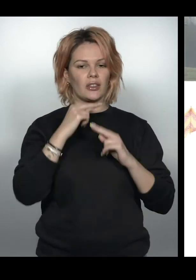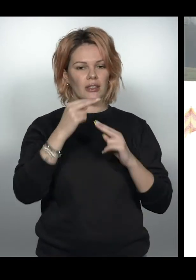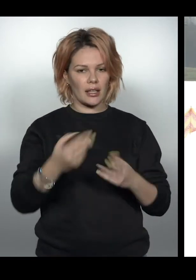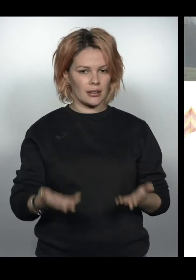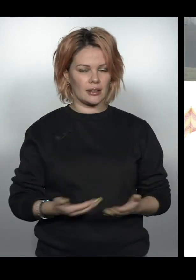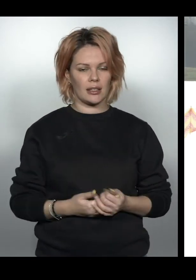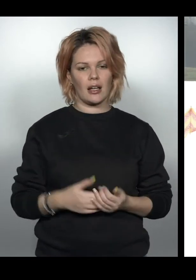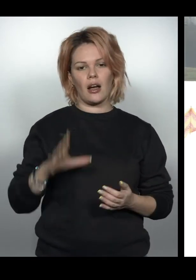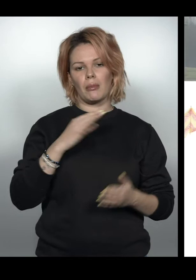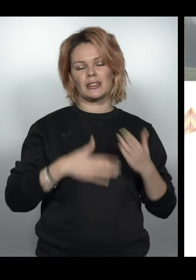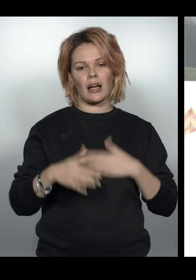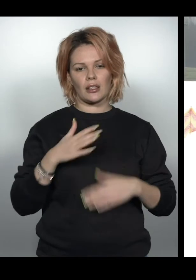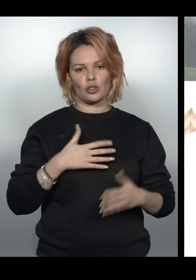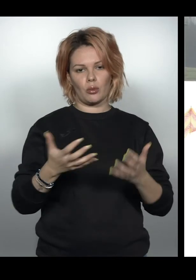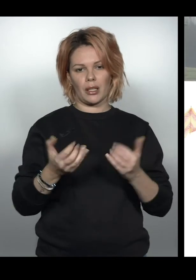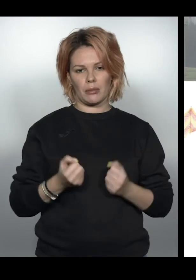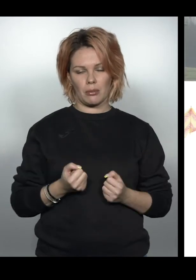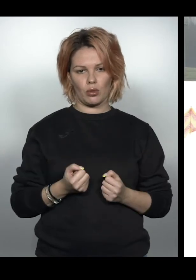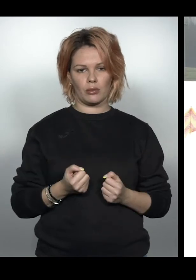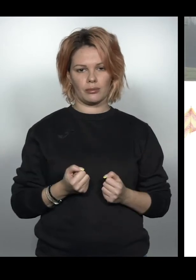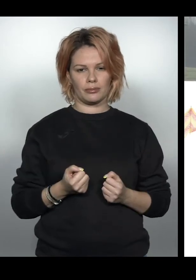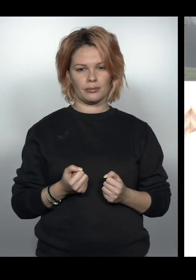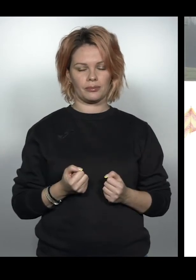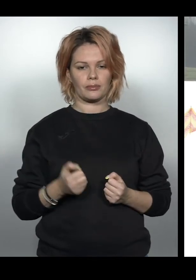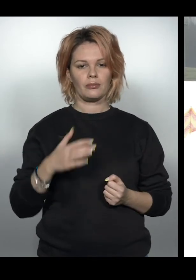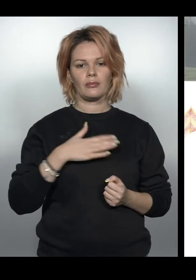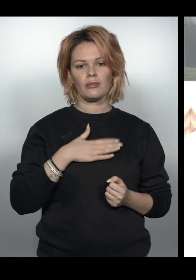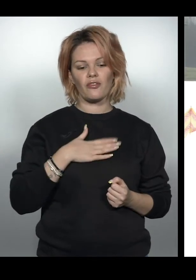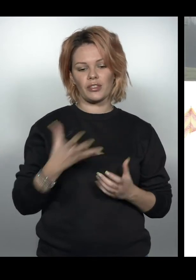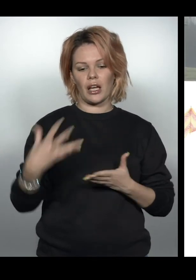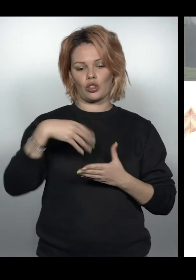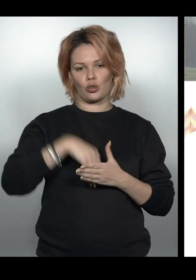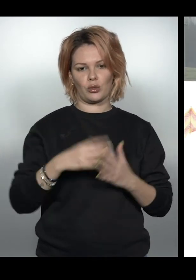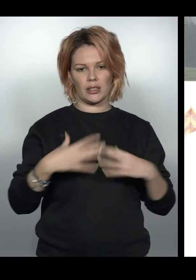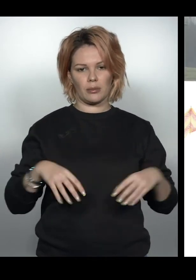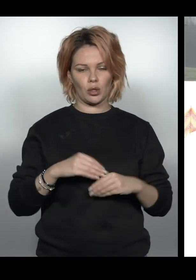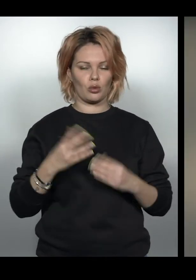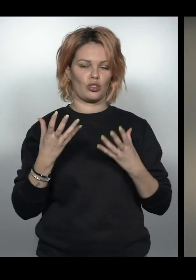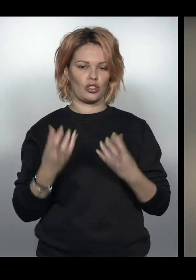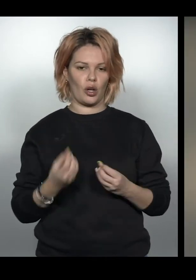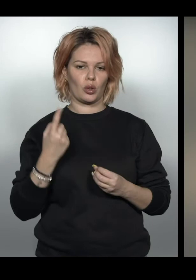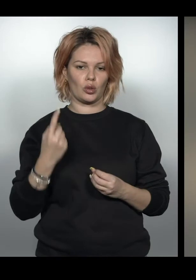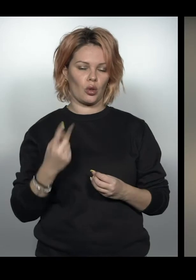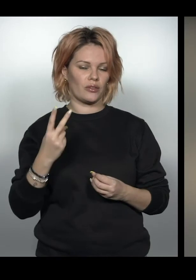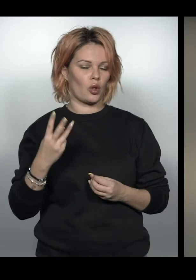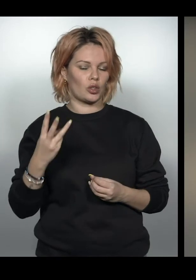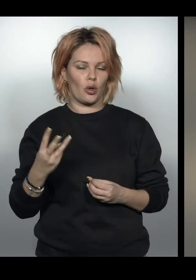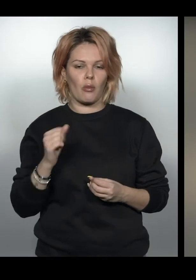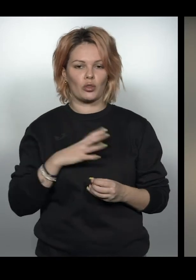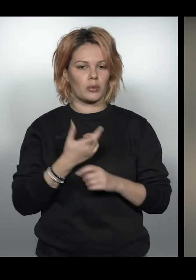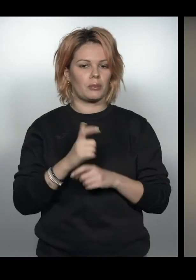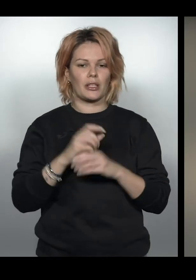звертайтеся. Ми з радістю приймемо нашу сім'ю, ще одного,